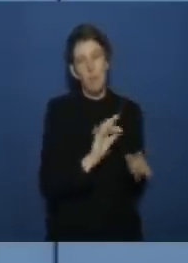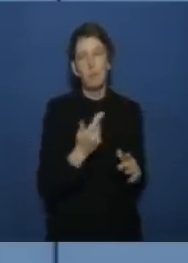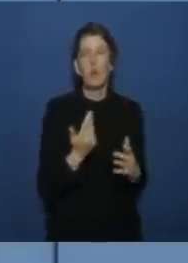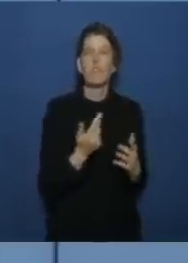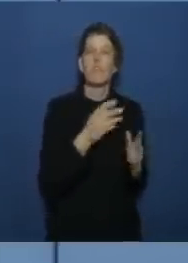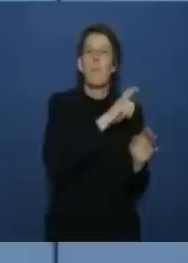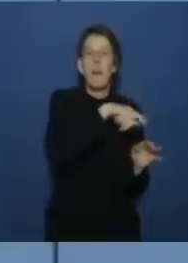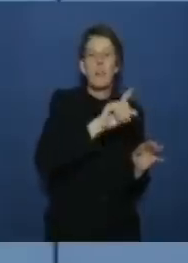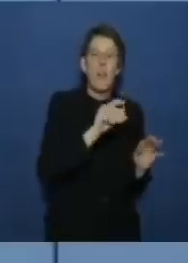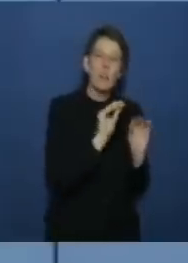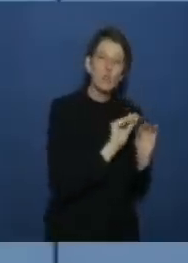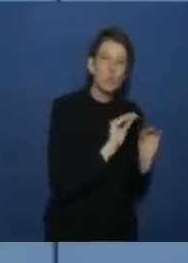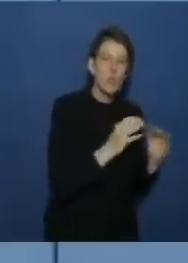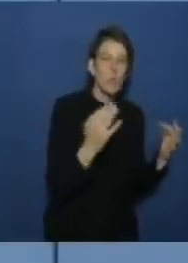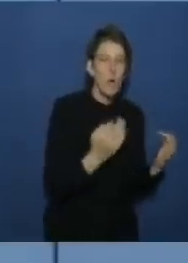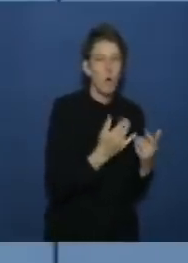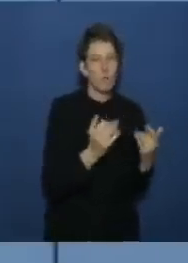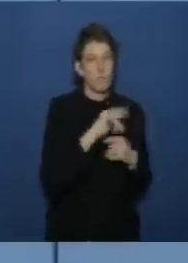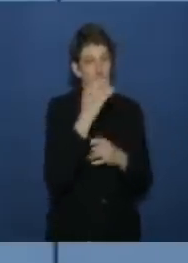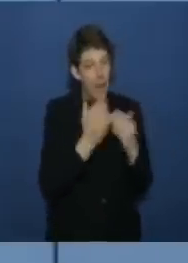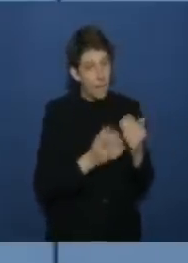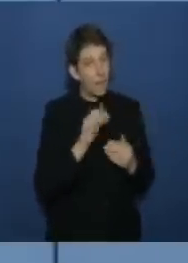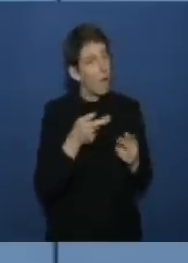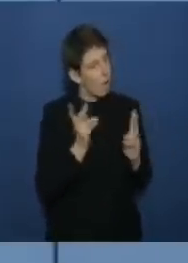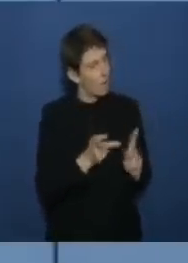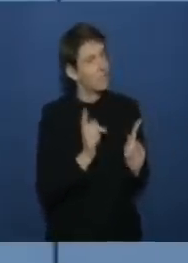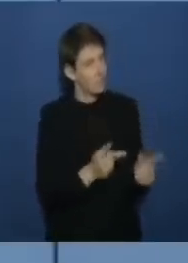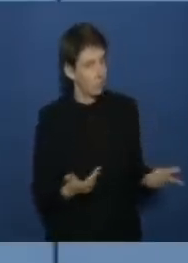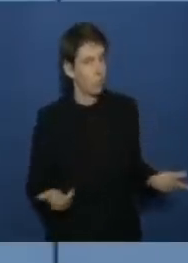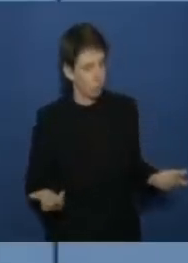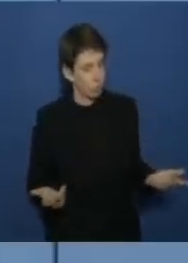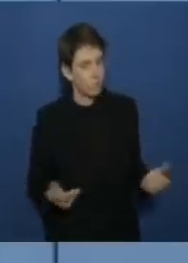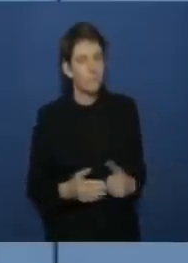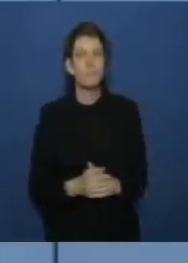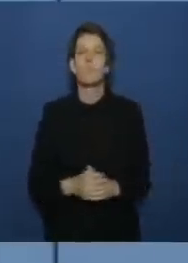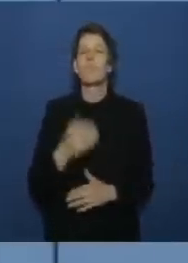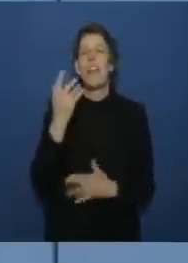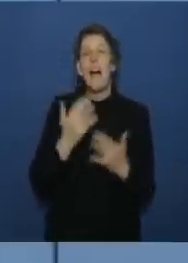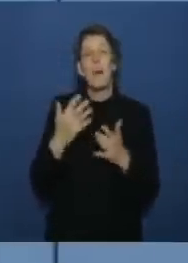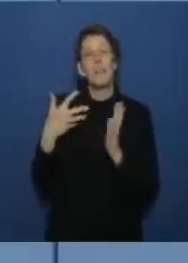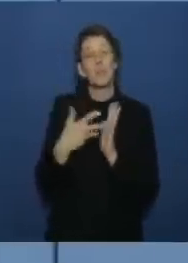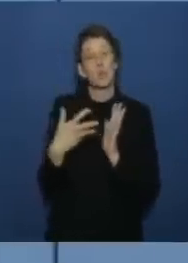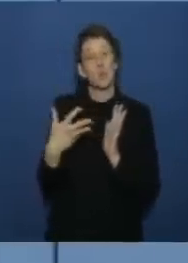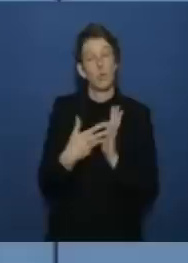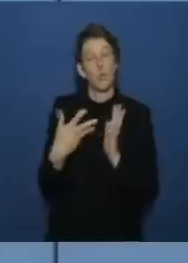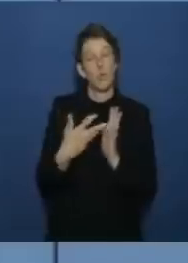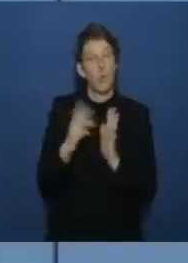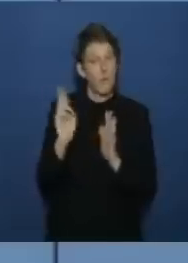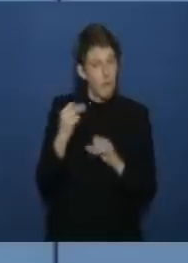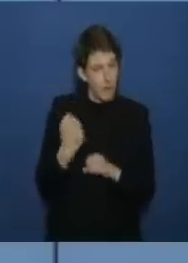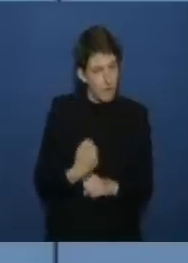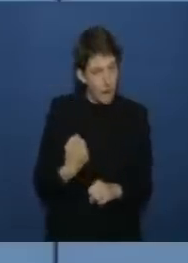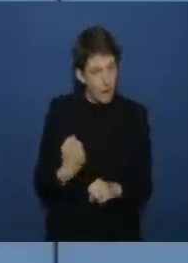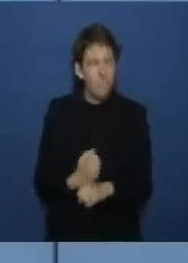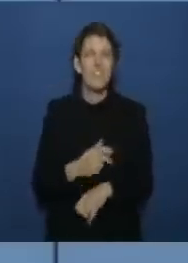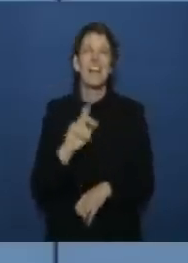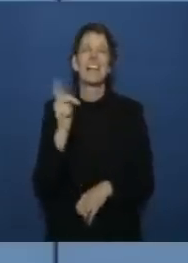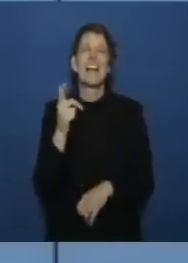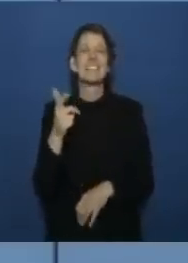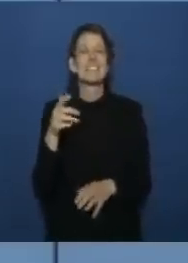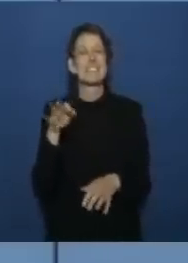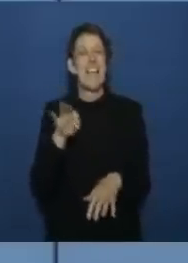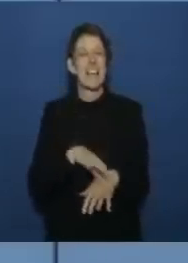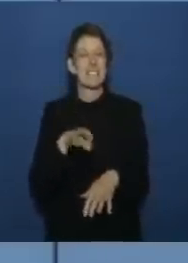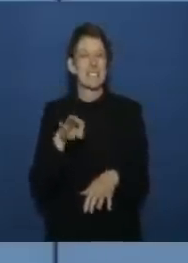entsprechend müssen natürlich auch die abrechnung korrekt sein die abrechnungs prüfung die erfolgt durch die kassenärztlichen